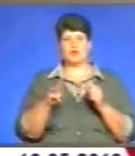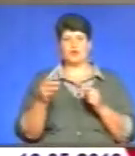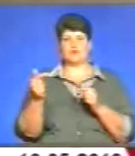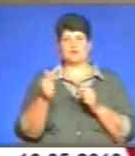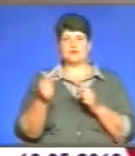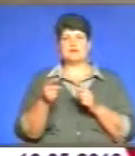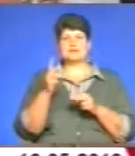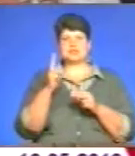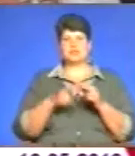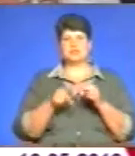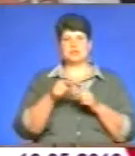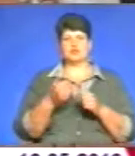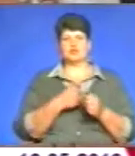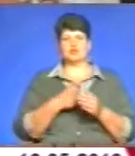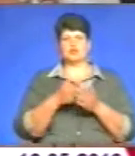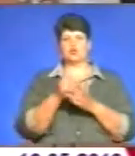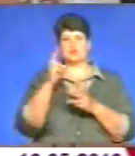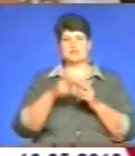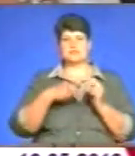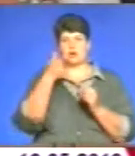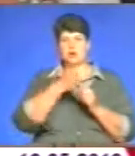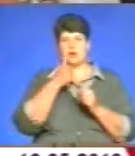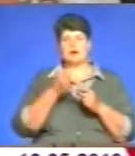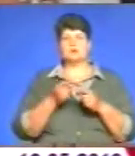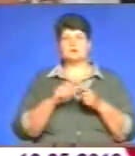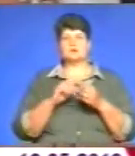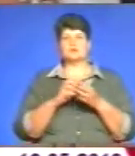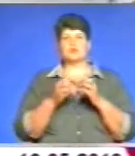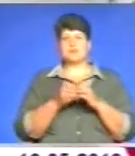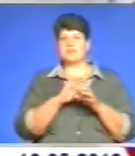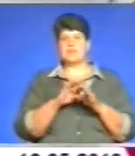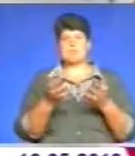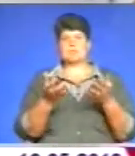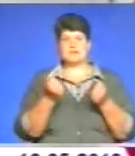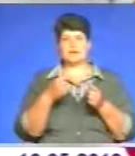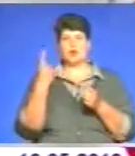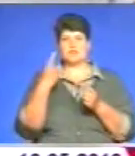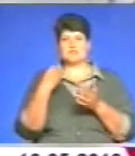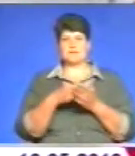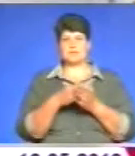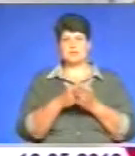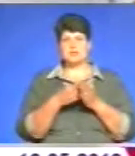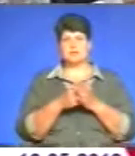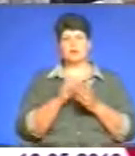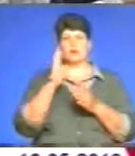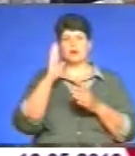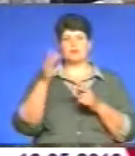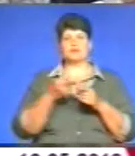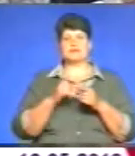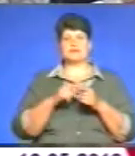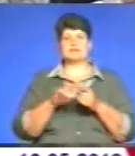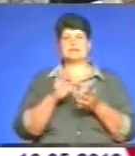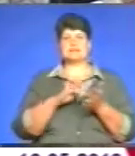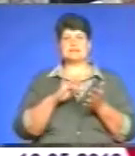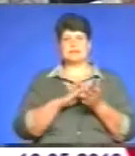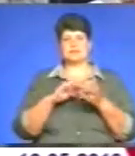Завершити їх планують до кінця року, та на заваді цьому не прийнятий обласний бюджет. У майбутньому такі центри створять замість